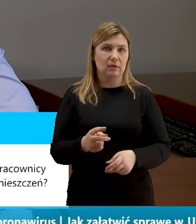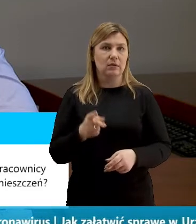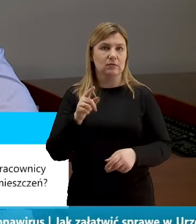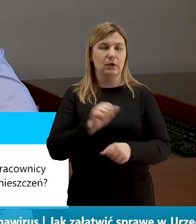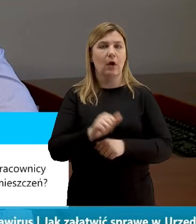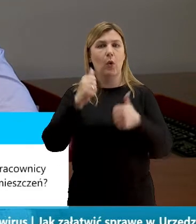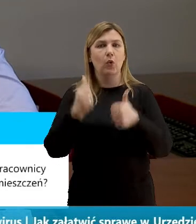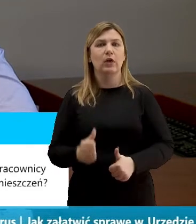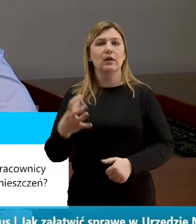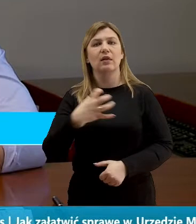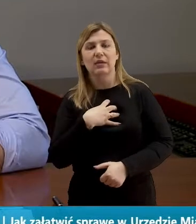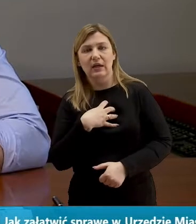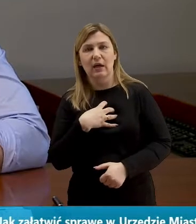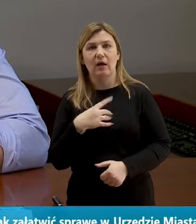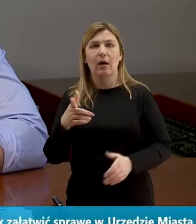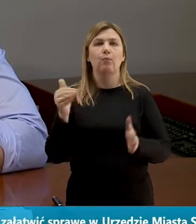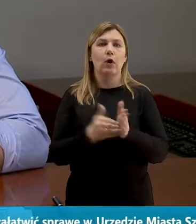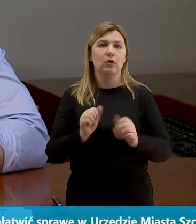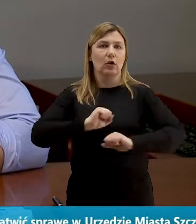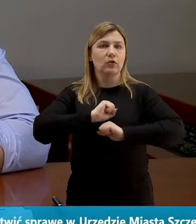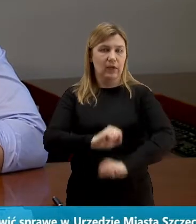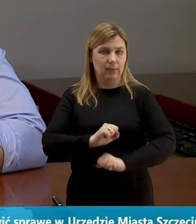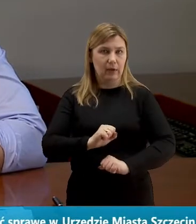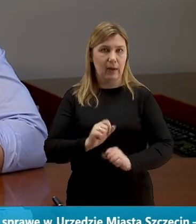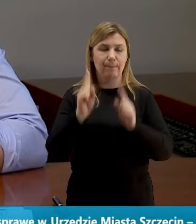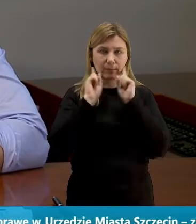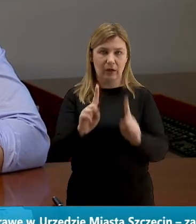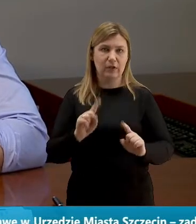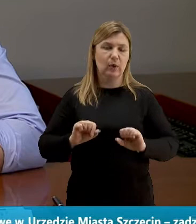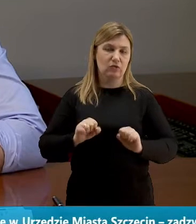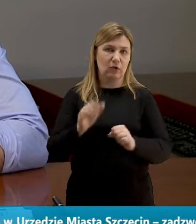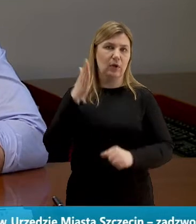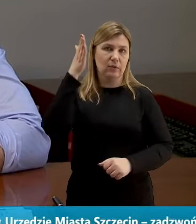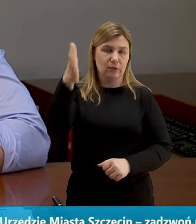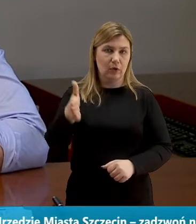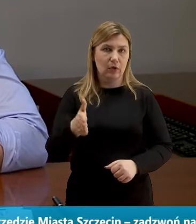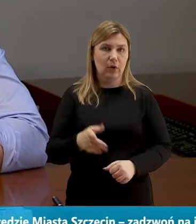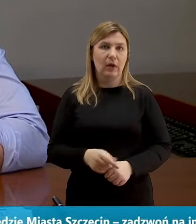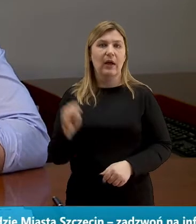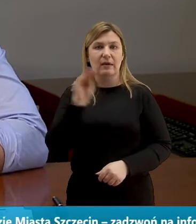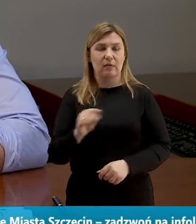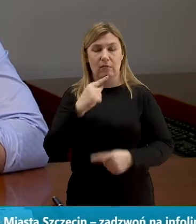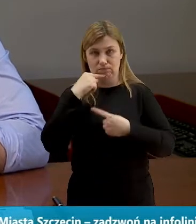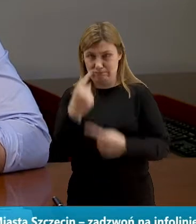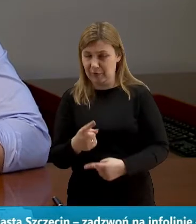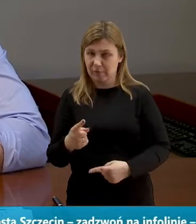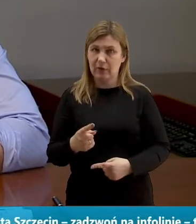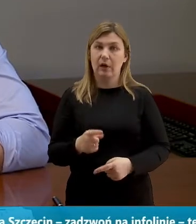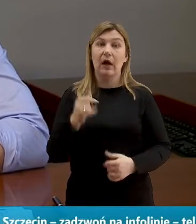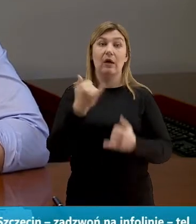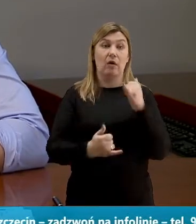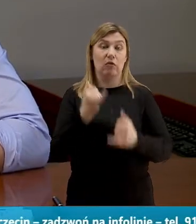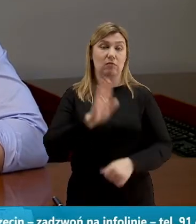dyrektorów niezbędnym do zabezpieczenia prawidłowego funkcjonowania w przyszłości a zatem podkreślam jeszcze raz jeżeli przedszkola wymaga